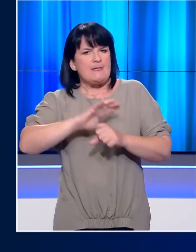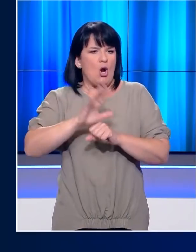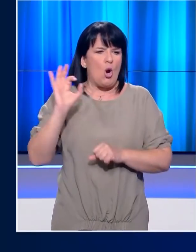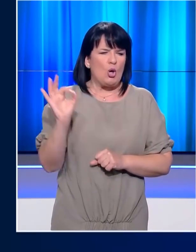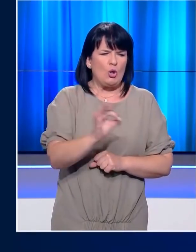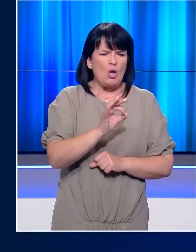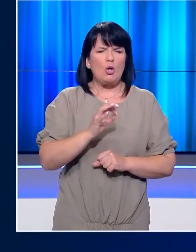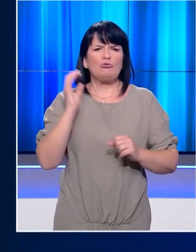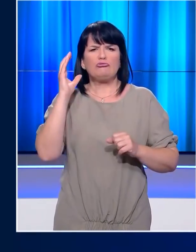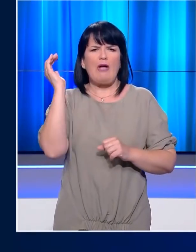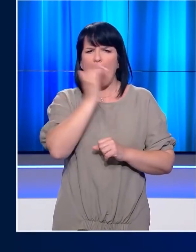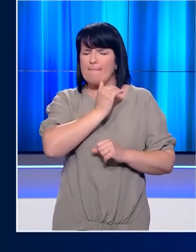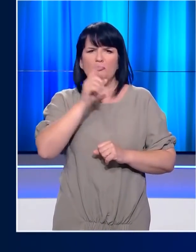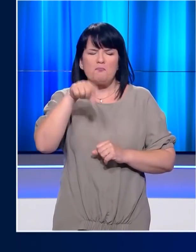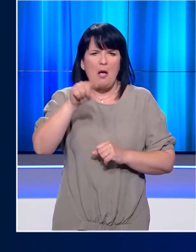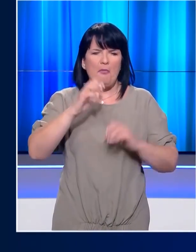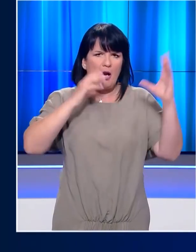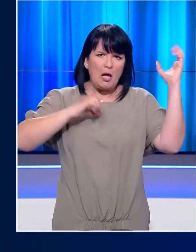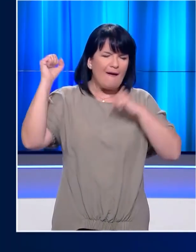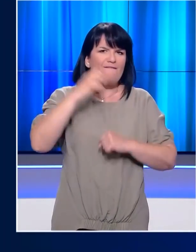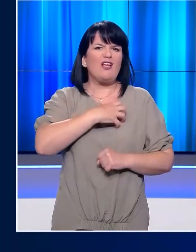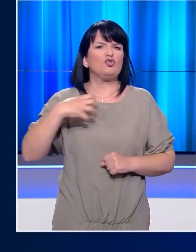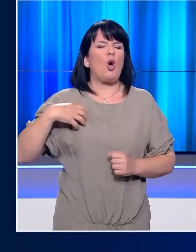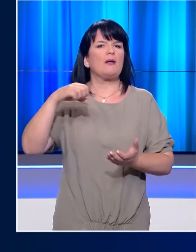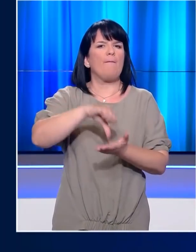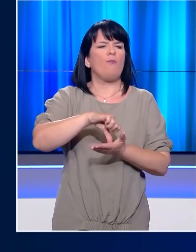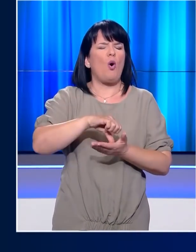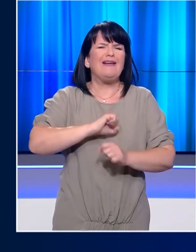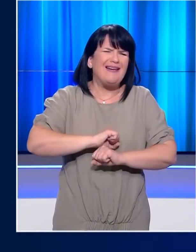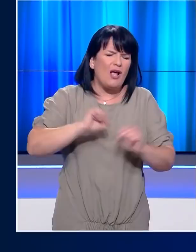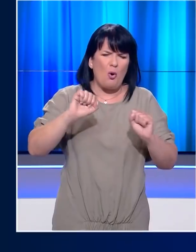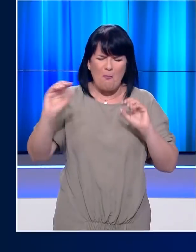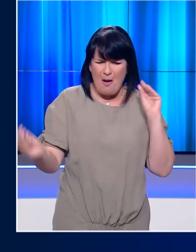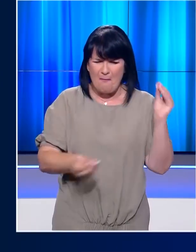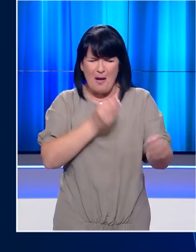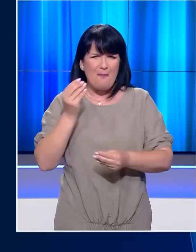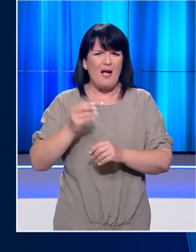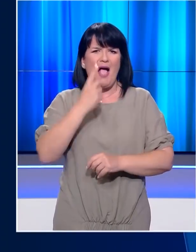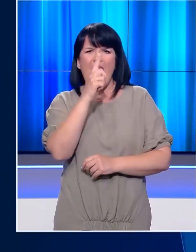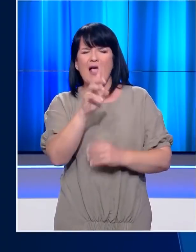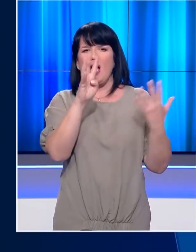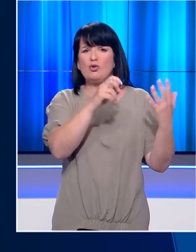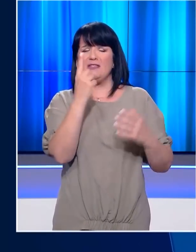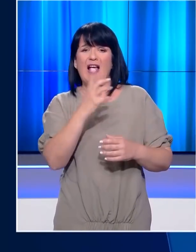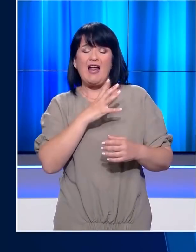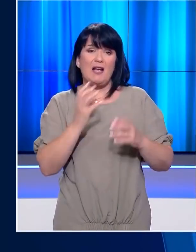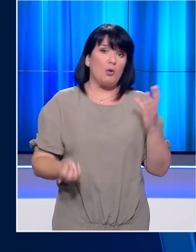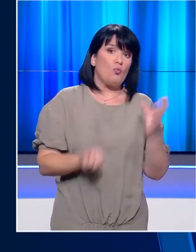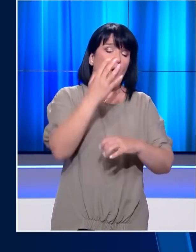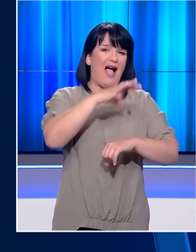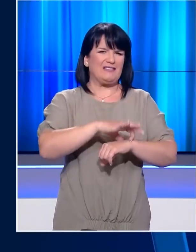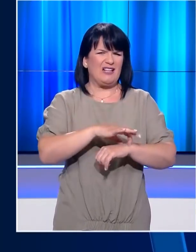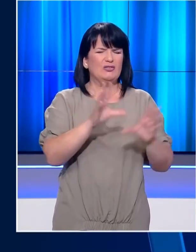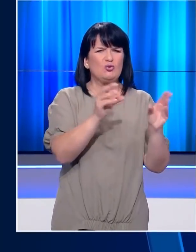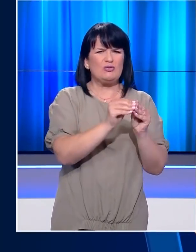Αυστραλία. Μέσα σε 24 ώρες στην πολιτεία της Βικτόριας, καταγράφει και ρεκόρ νέων κρουσμάτων. 191 νέοι ασθενείς κορονοϊού,